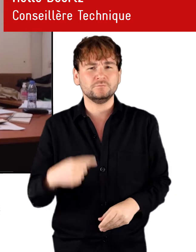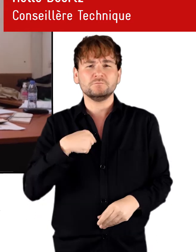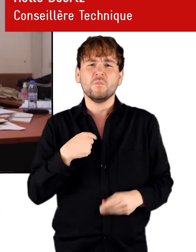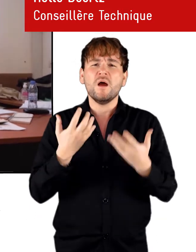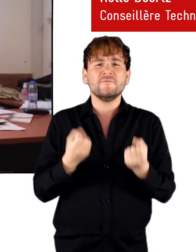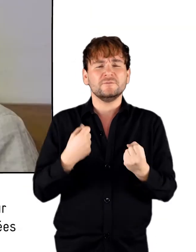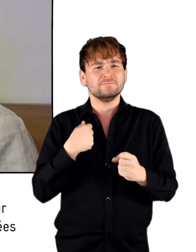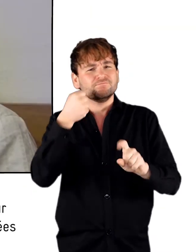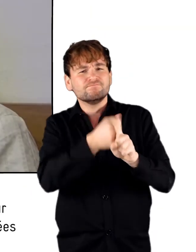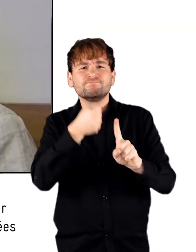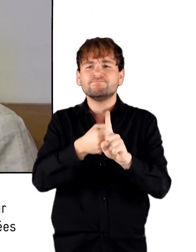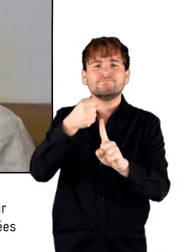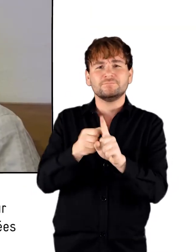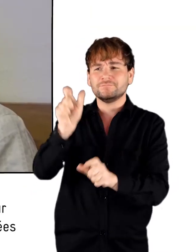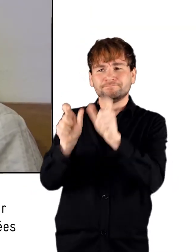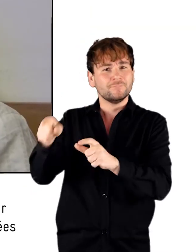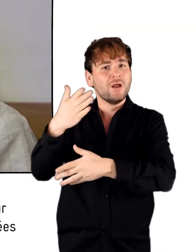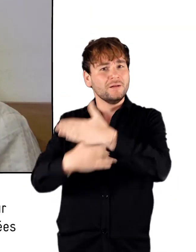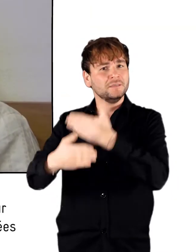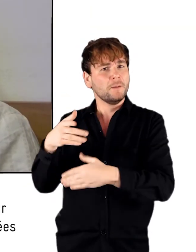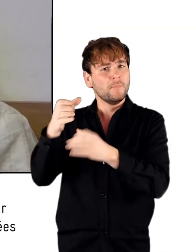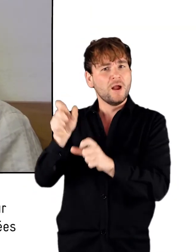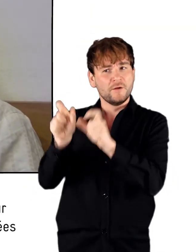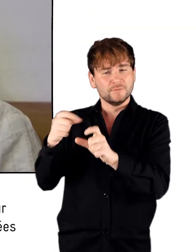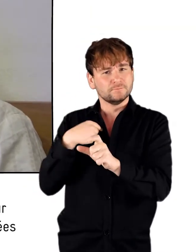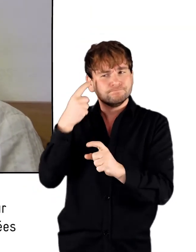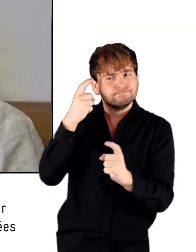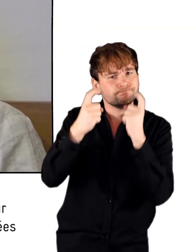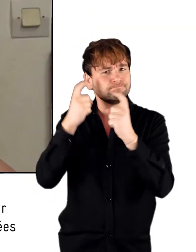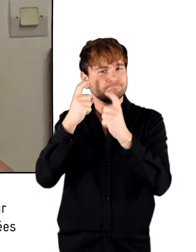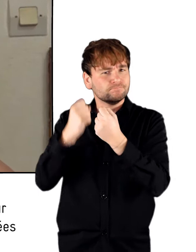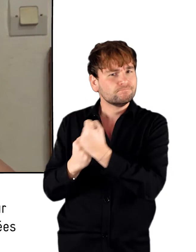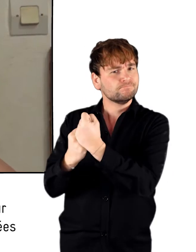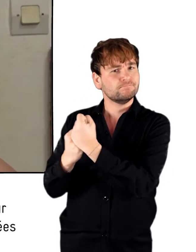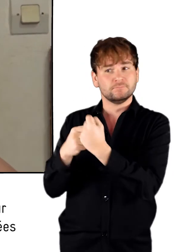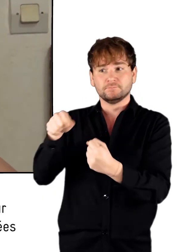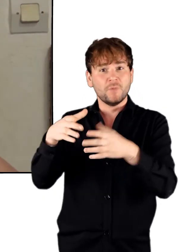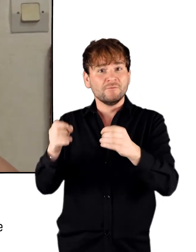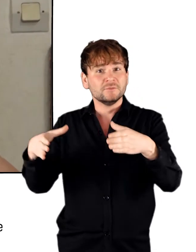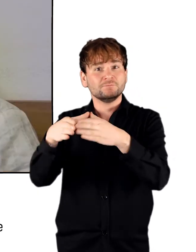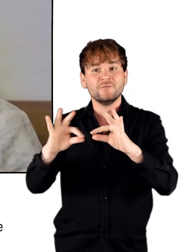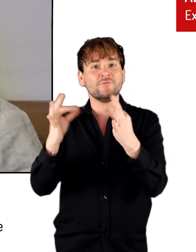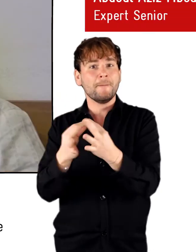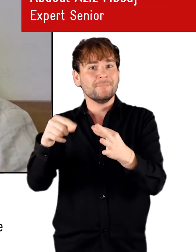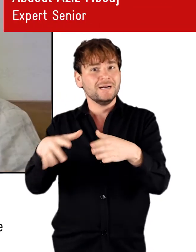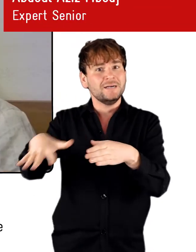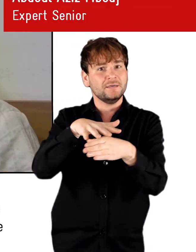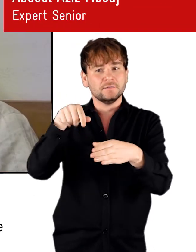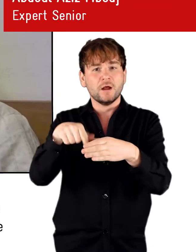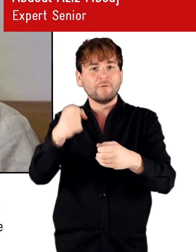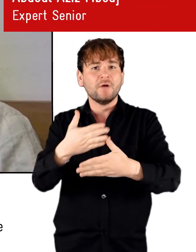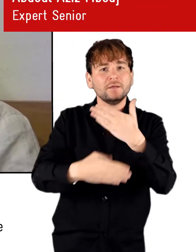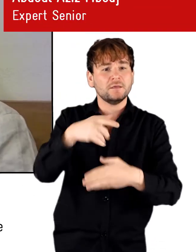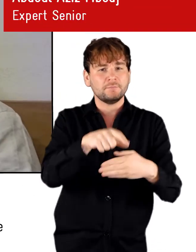'éducation. Nous sommes toujours battus pour prendre en charge les handicapés. Il n'y a que certaines